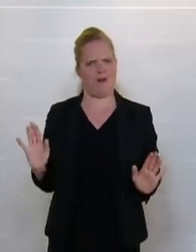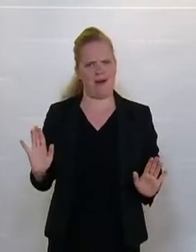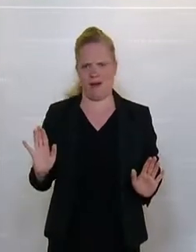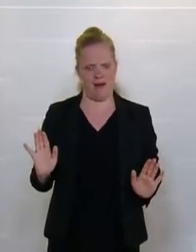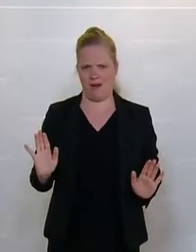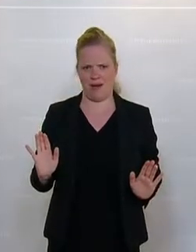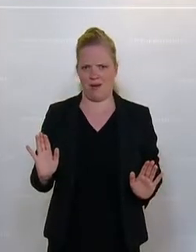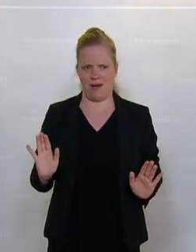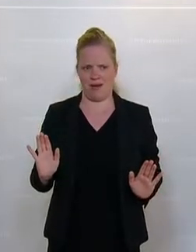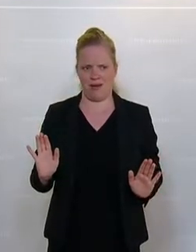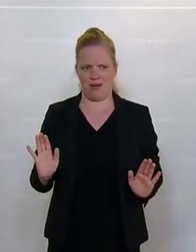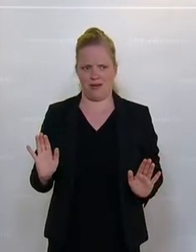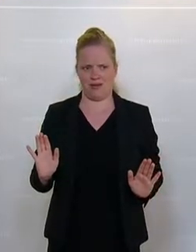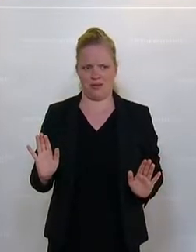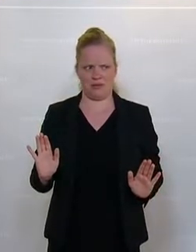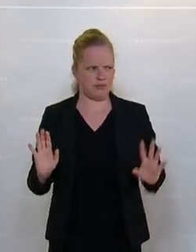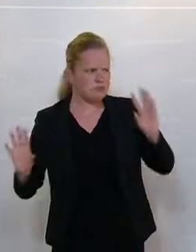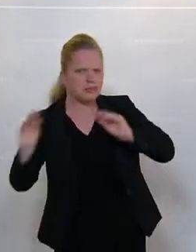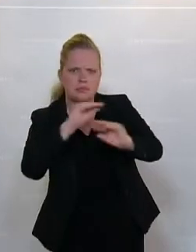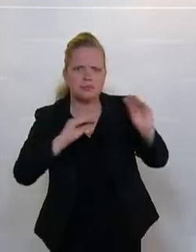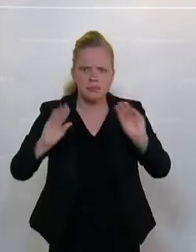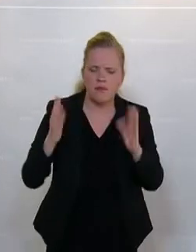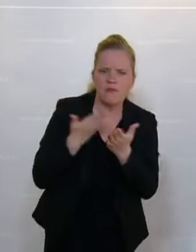unüblich. Ja, was denn?